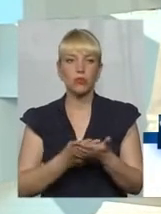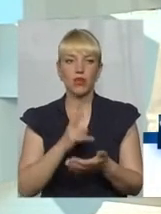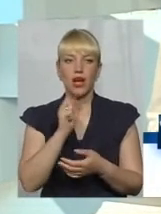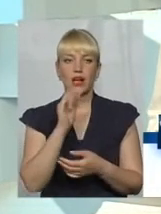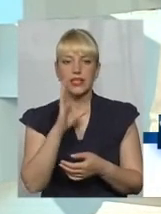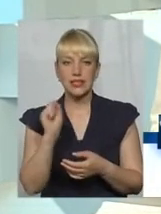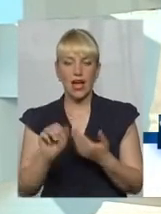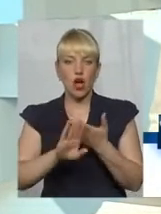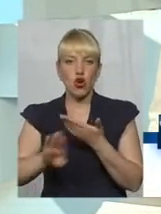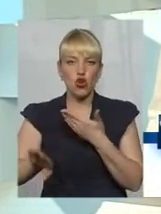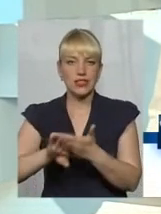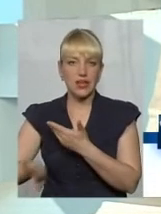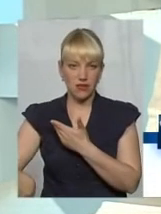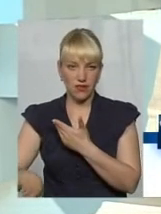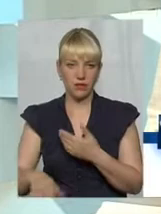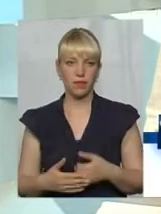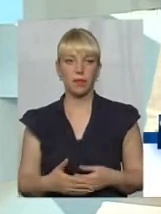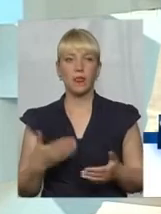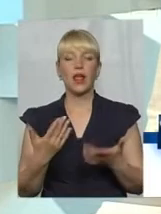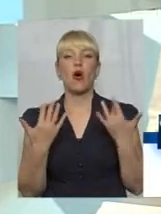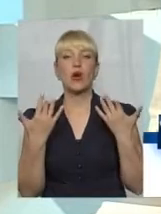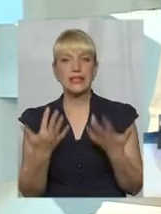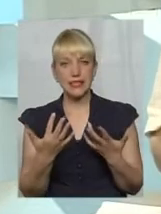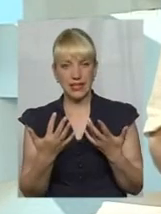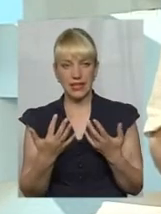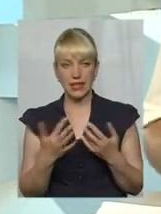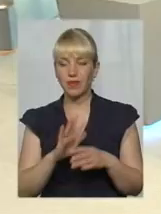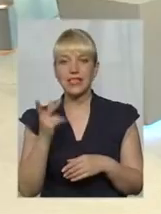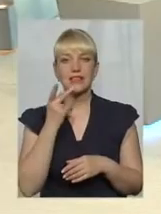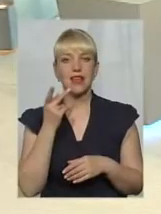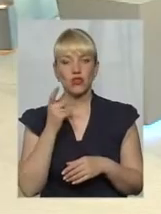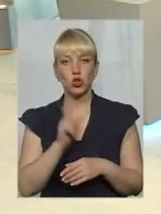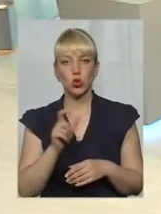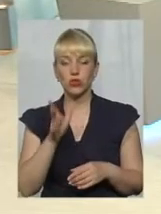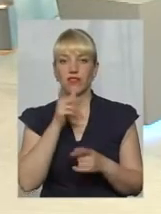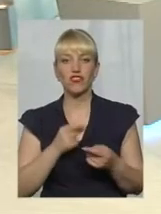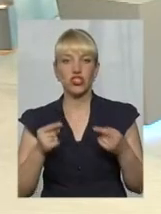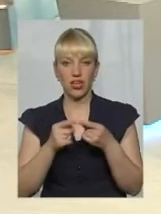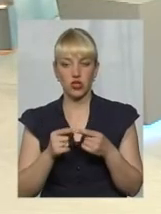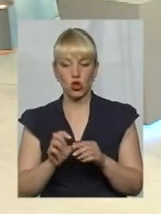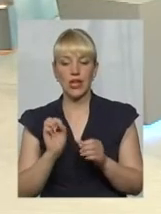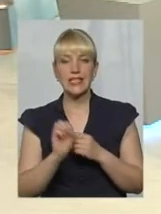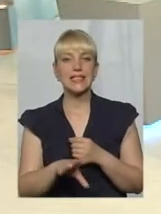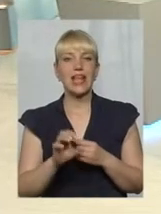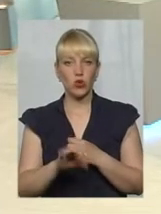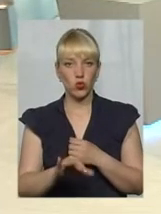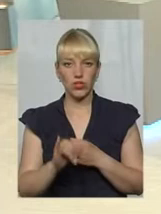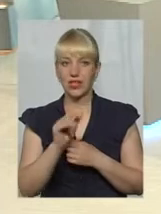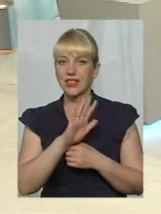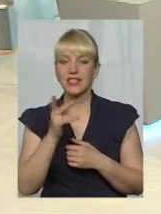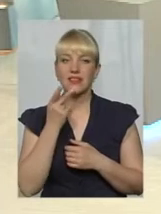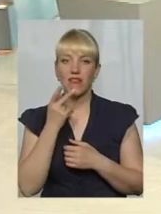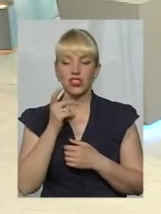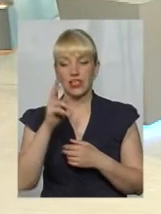якщо можна так коректно виразитися. Оскільки не завжди люди вчасно здають і не завжди вчасно держава